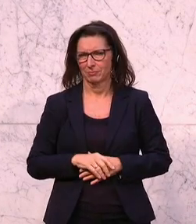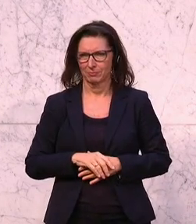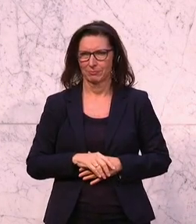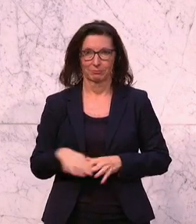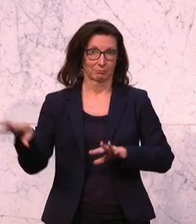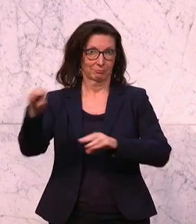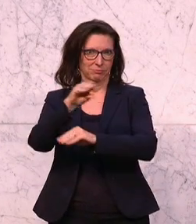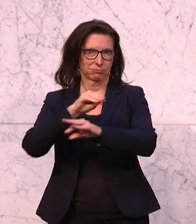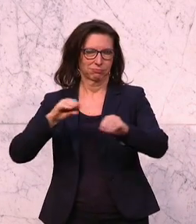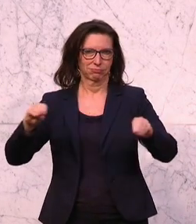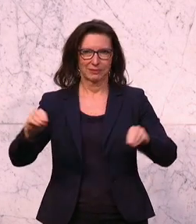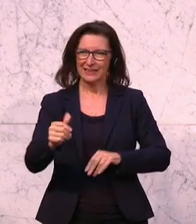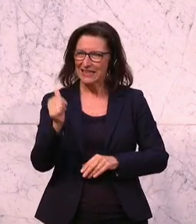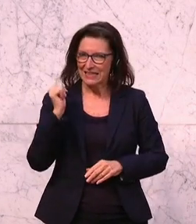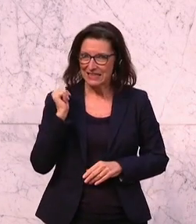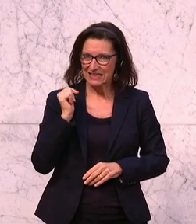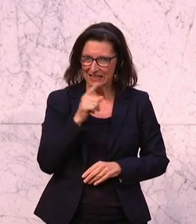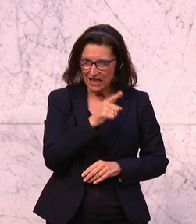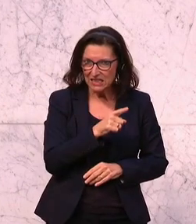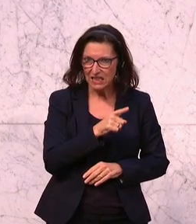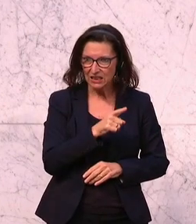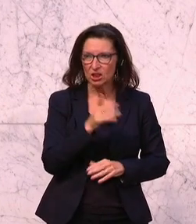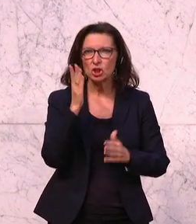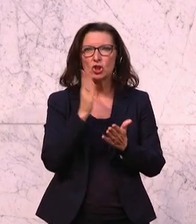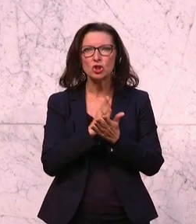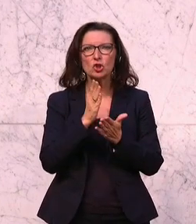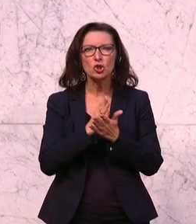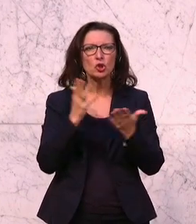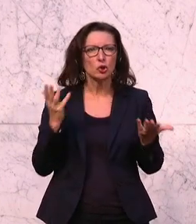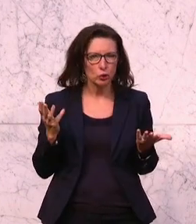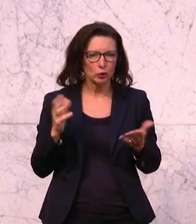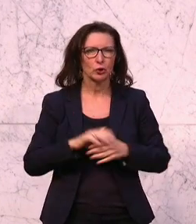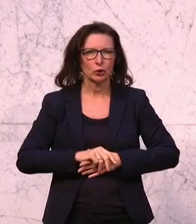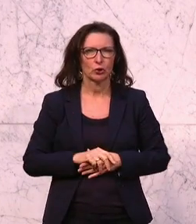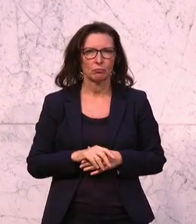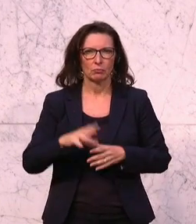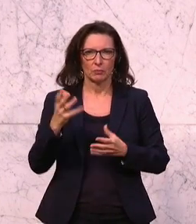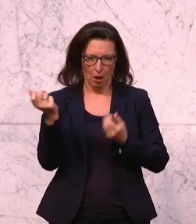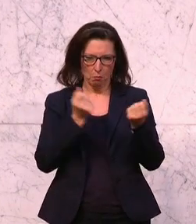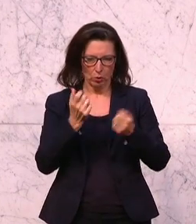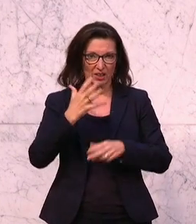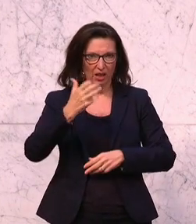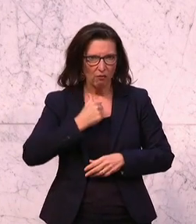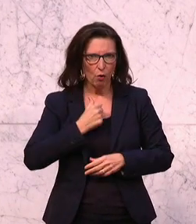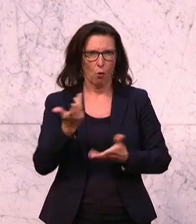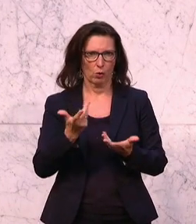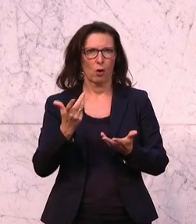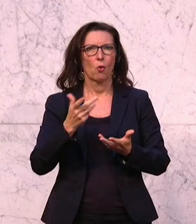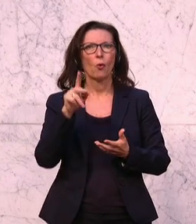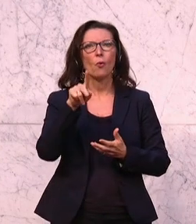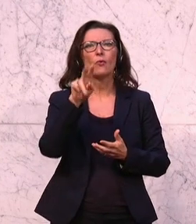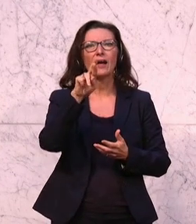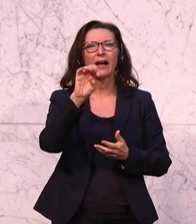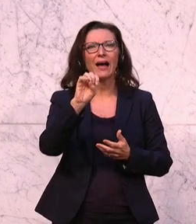Sie haben gestern schon strapaziert, die erfolgreiche Nachfragepolitik und, glaube ich, Verstaatlichungspolitik von Bruno